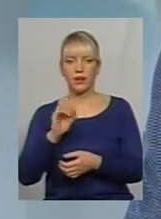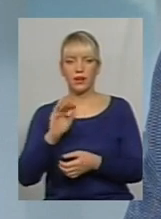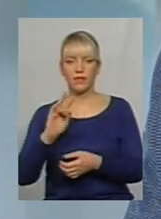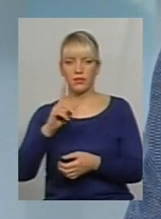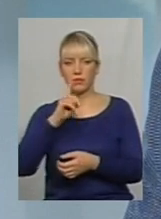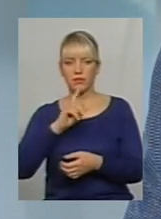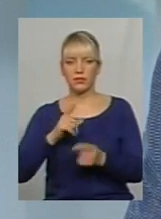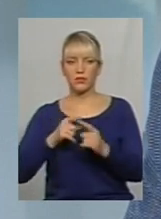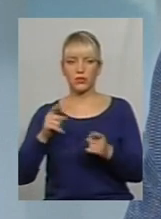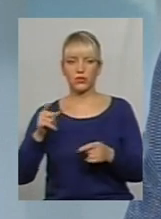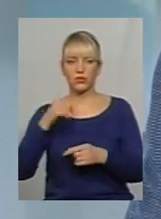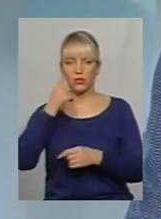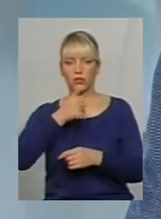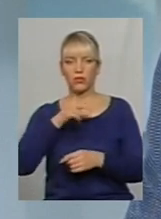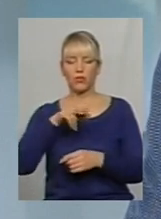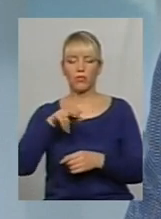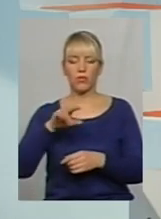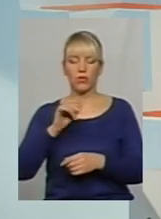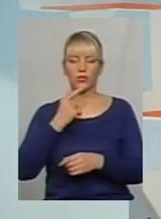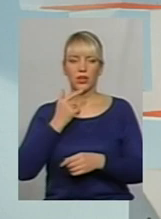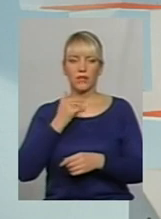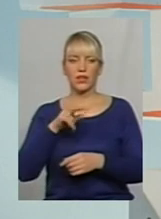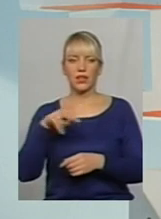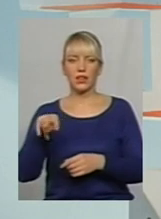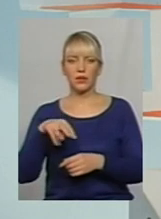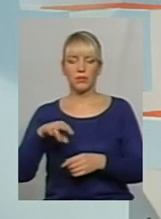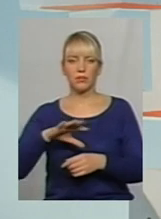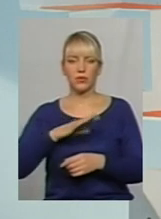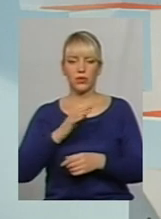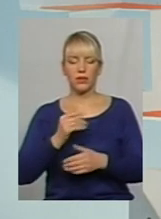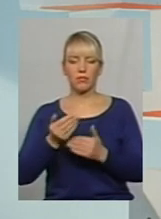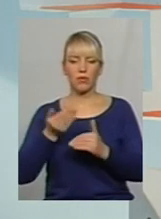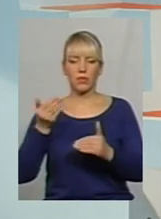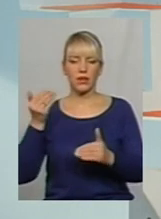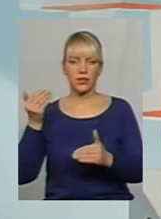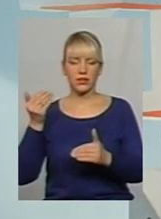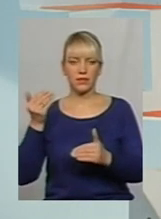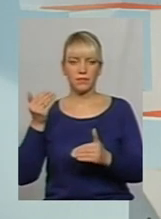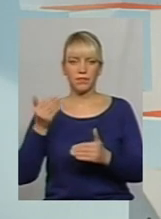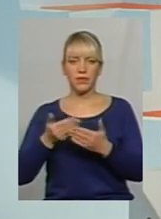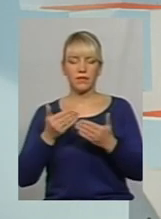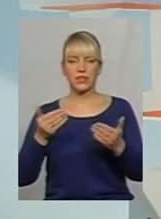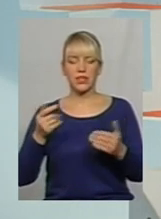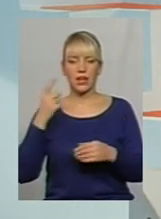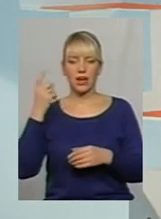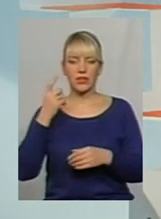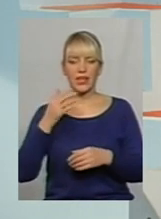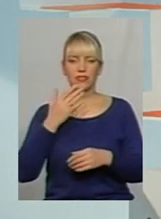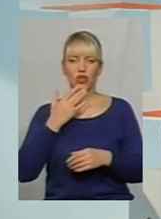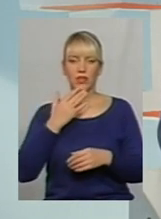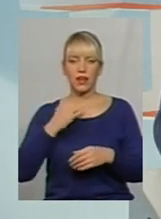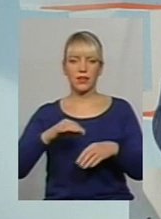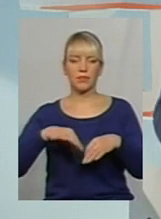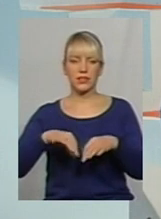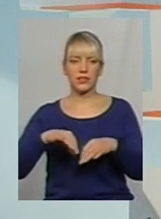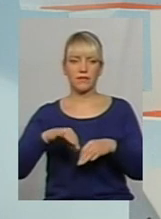поточного року по червені і вже в липні були попередні виставки працівниками